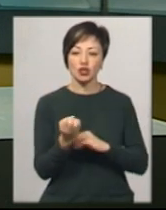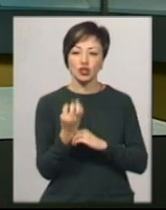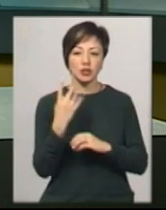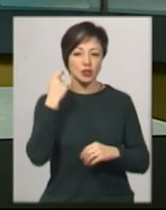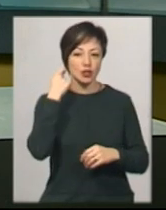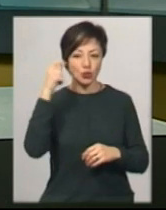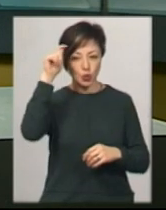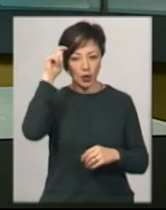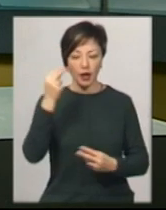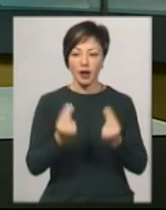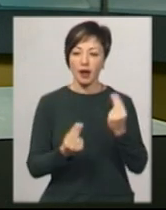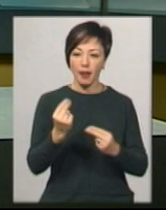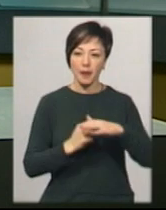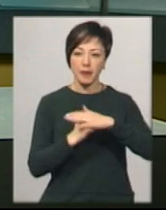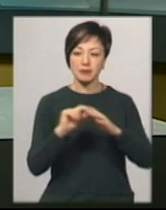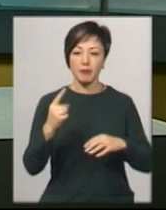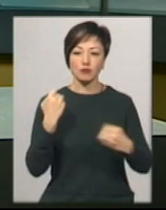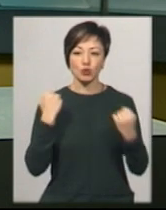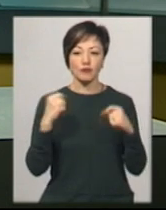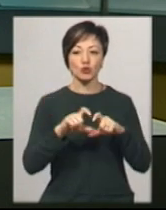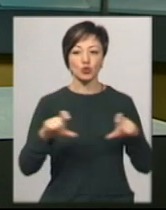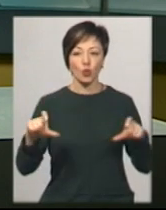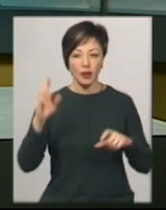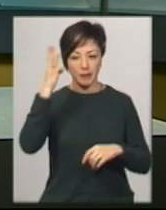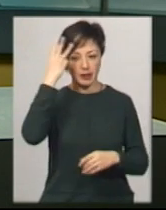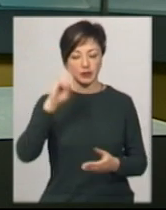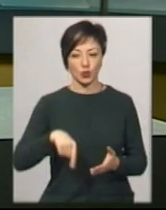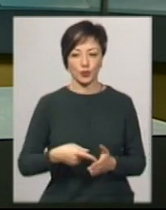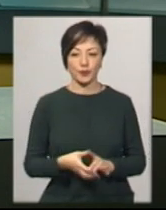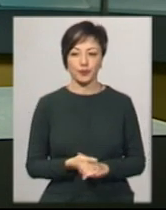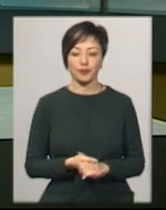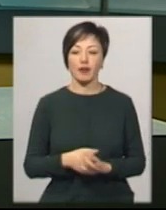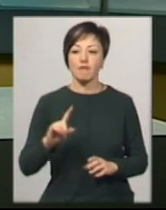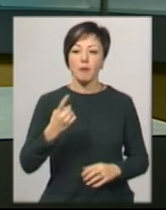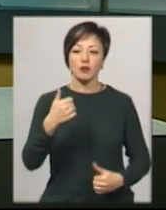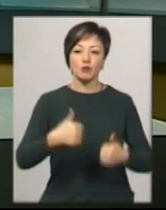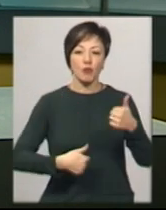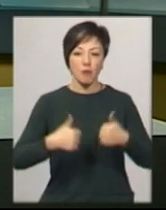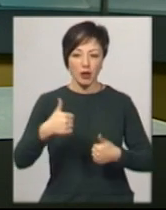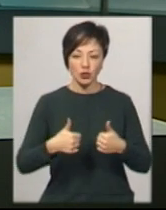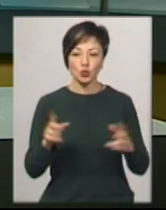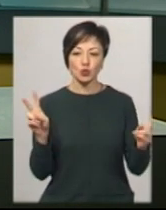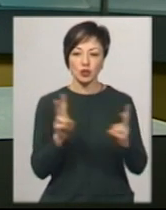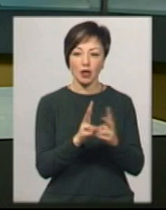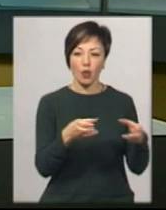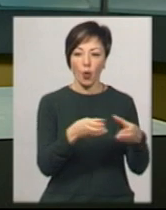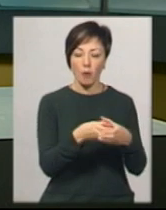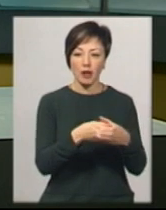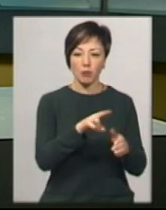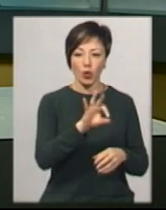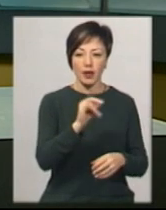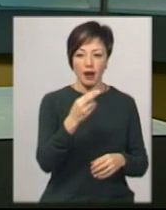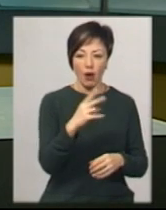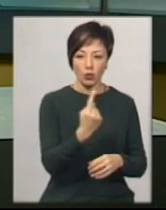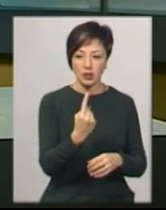-річні юнаки грали на базі першої спортивної школи обласного центру. У першому матчі чергового туру зустрічалися команда «Поділля